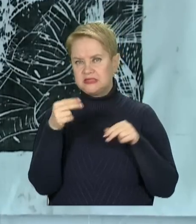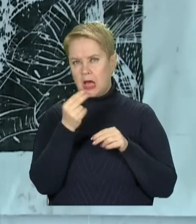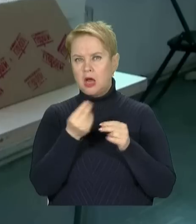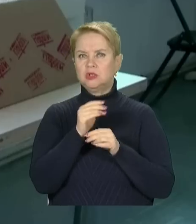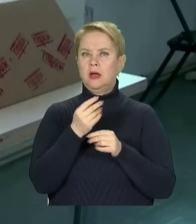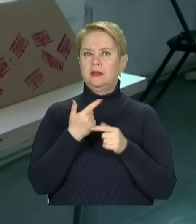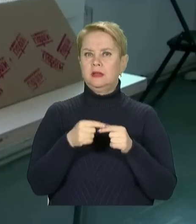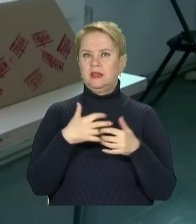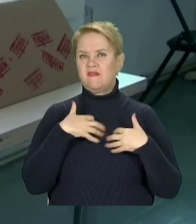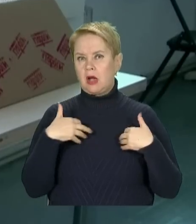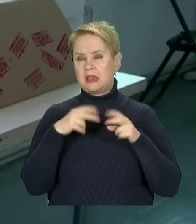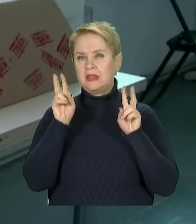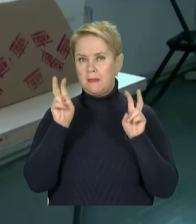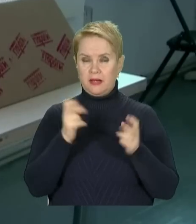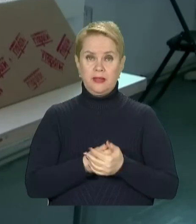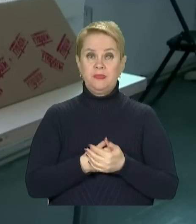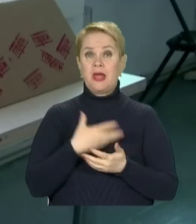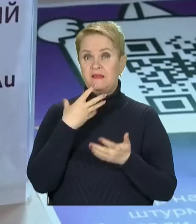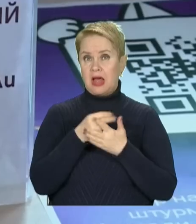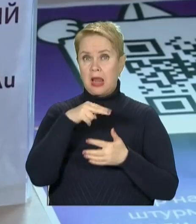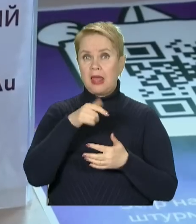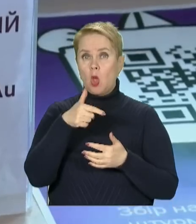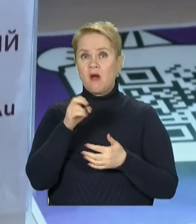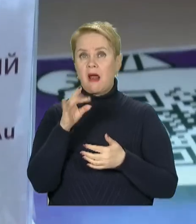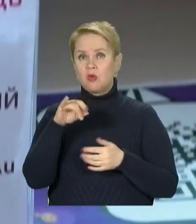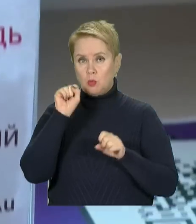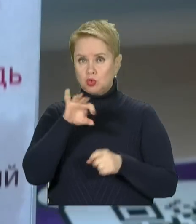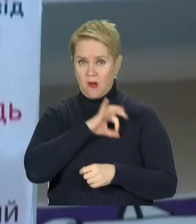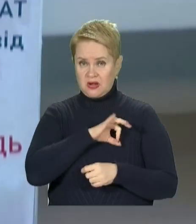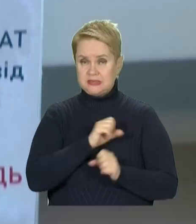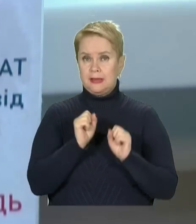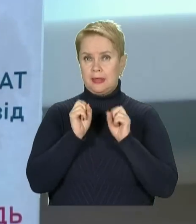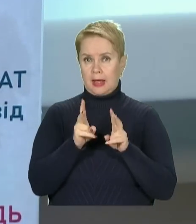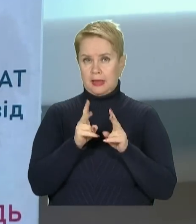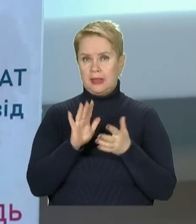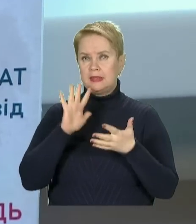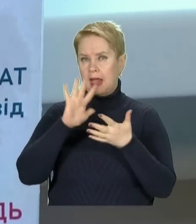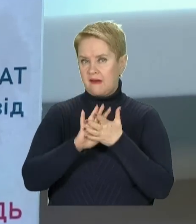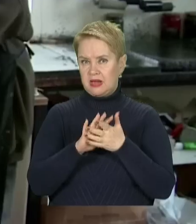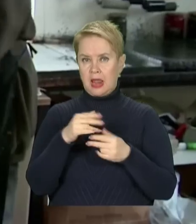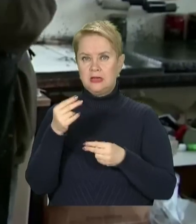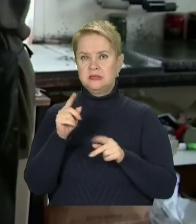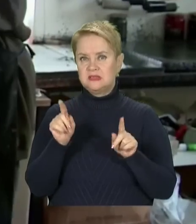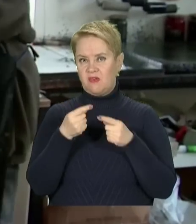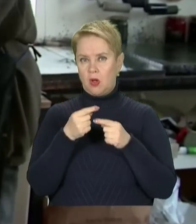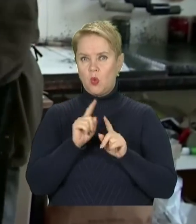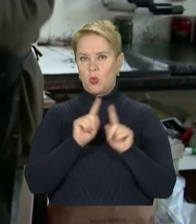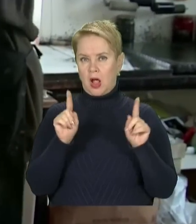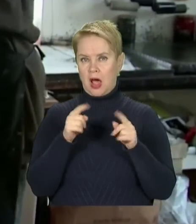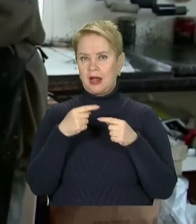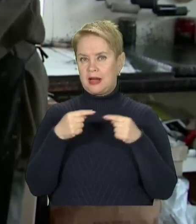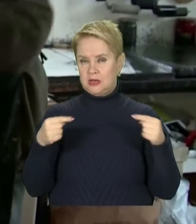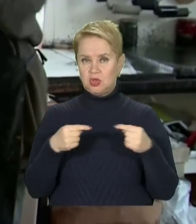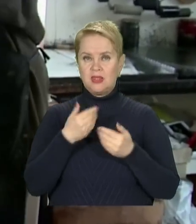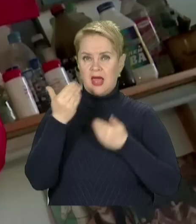портрети і тваринна тематика. Власне, ліногравюри можна використовувати як трафарети для створення унікальних речей. На